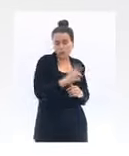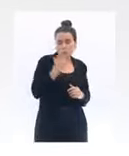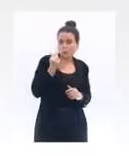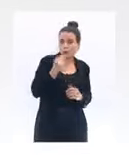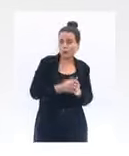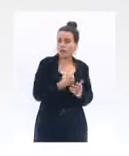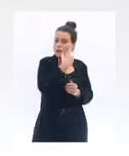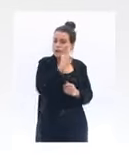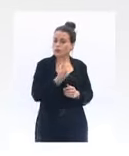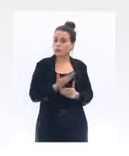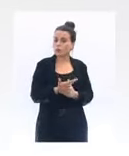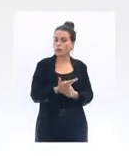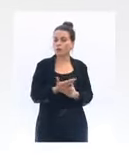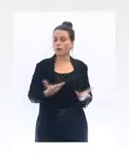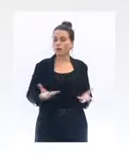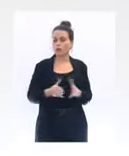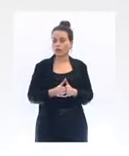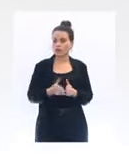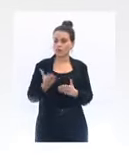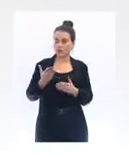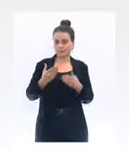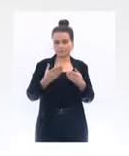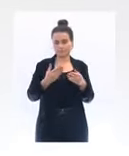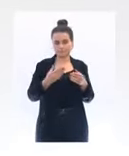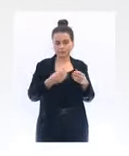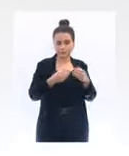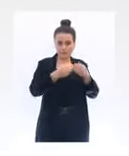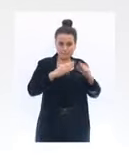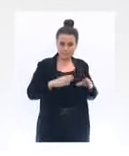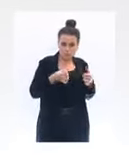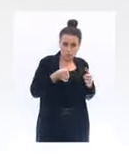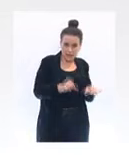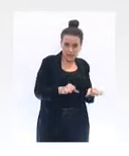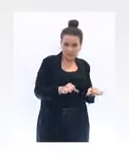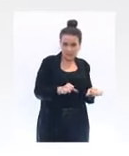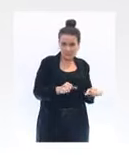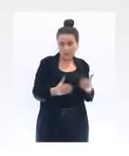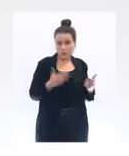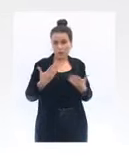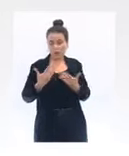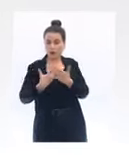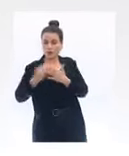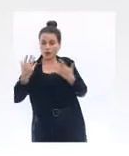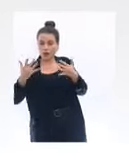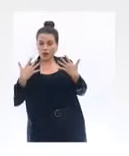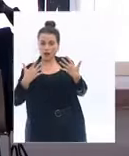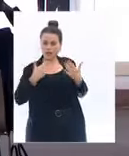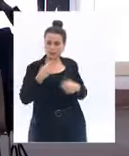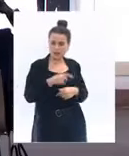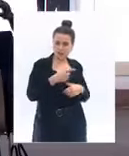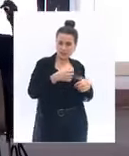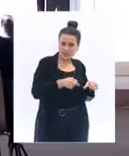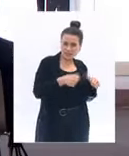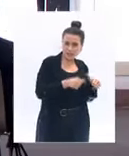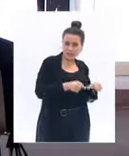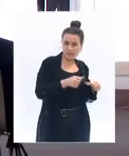est-ce que rester chez soi et ne pas aller s'aérer dehors, est-ce que finalement, ça ne pas augmenter la contagion, si je résume la question